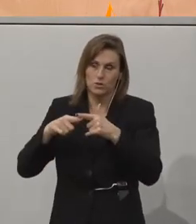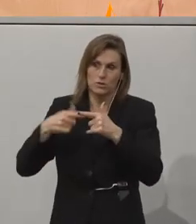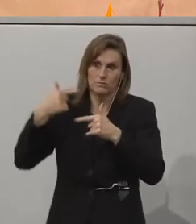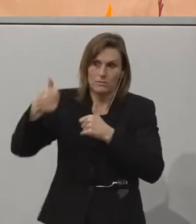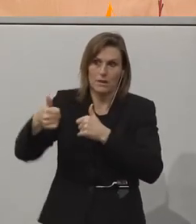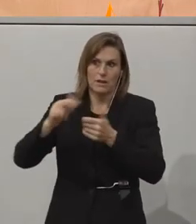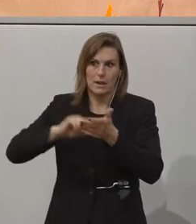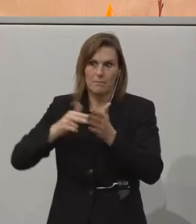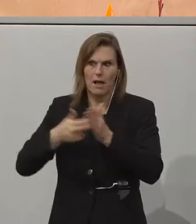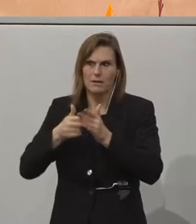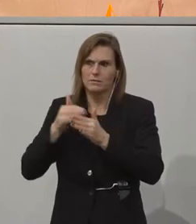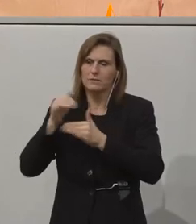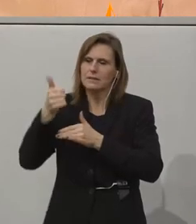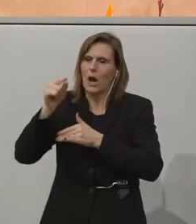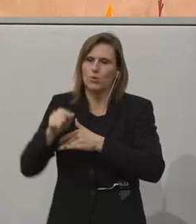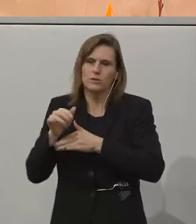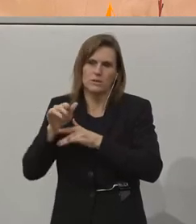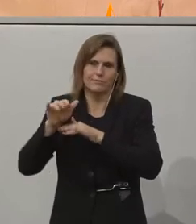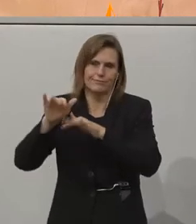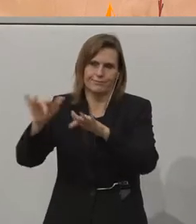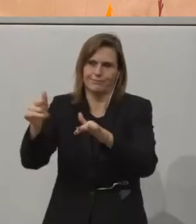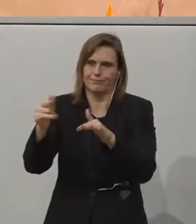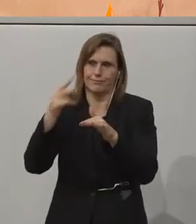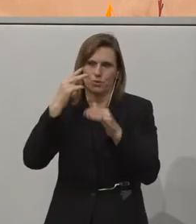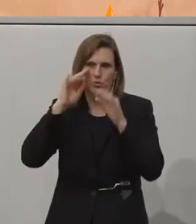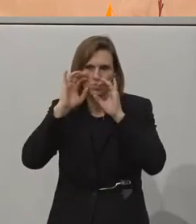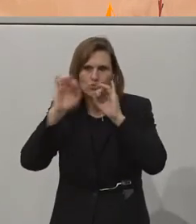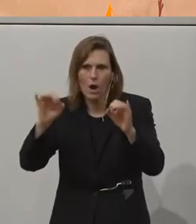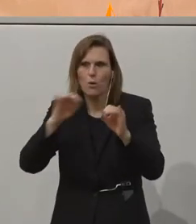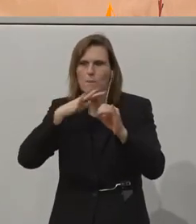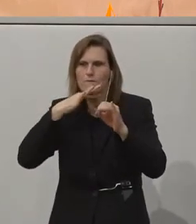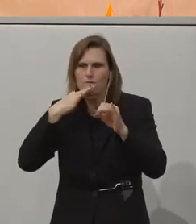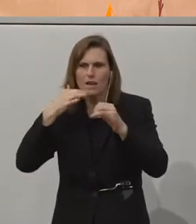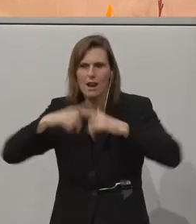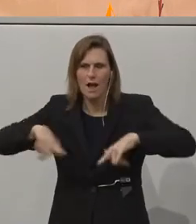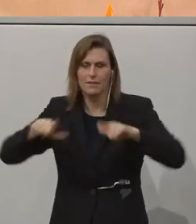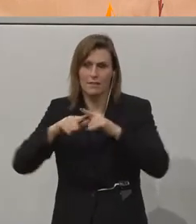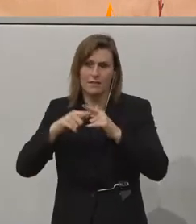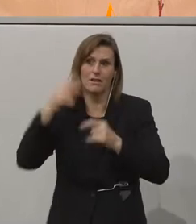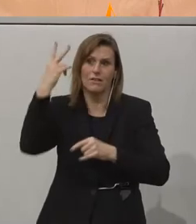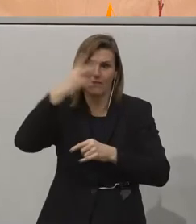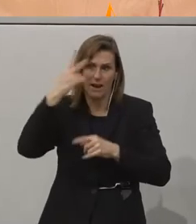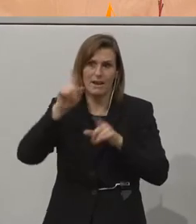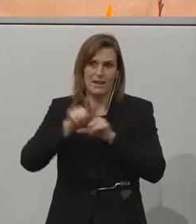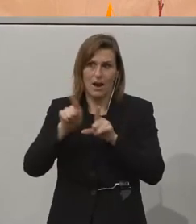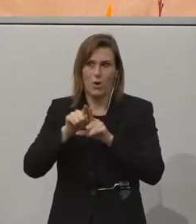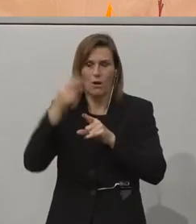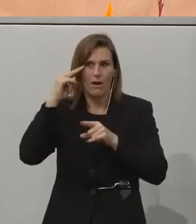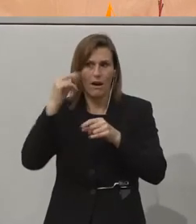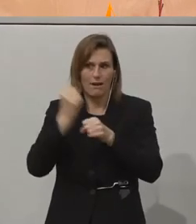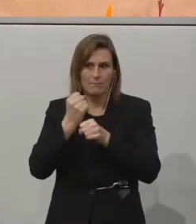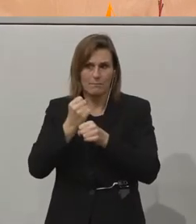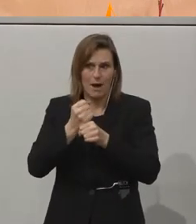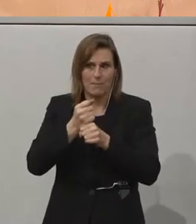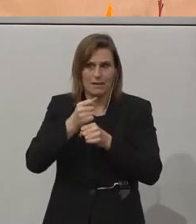Besucher in die Tausende haben werden aus viel, viel mehr Ländern. Natürlich, wie Herr Arbeitsminister auch gesagt